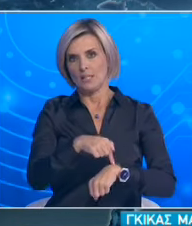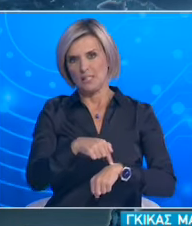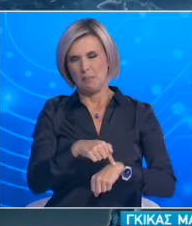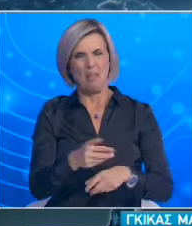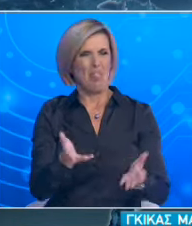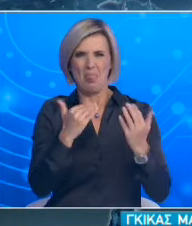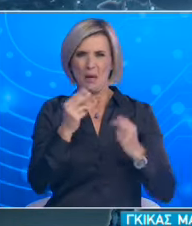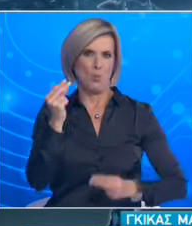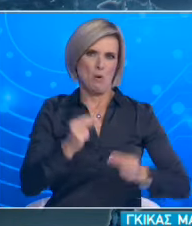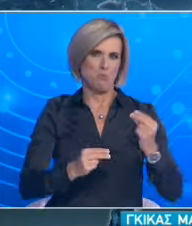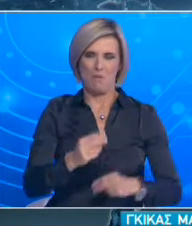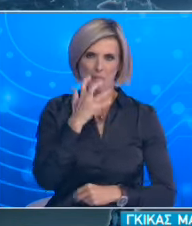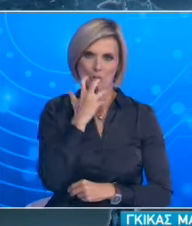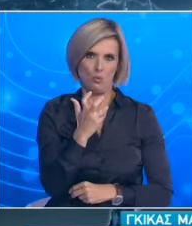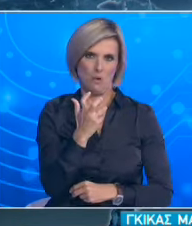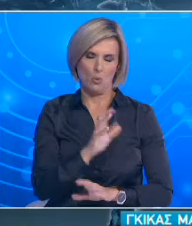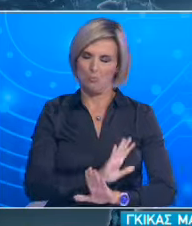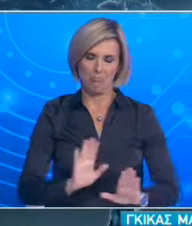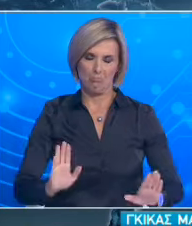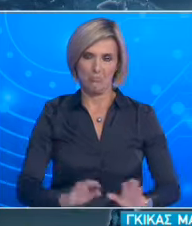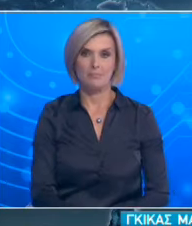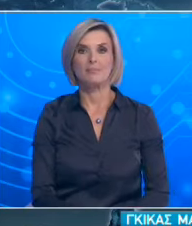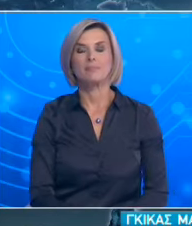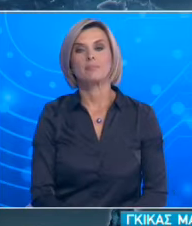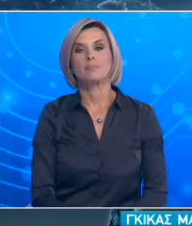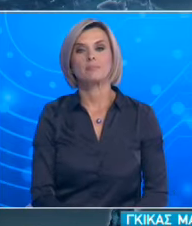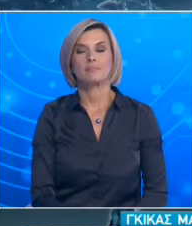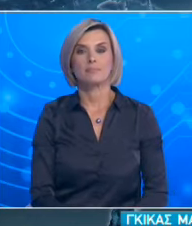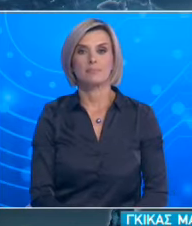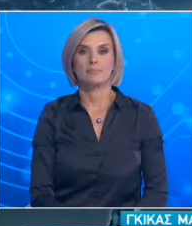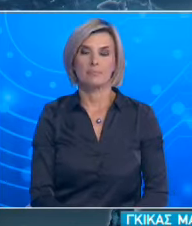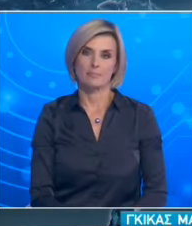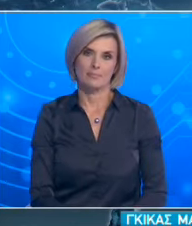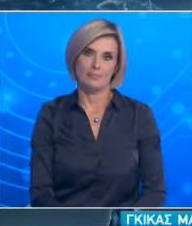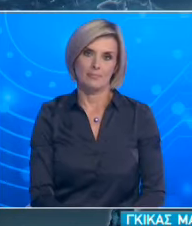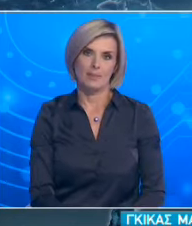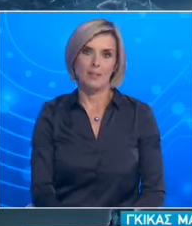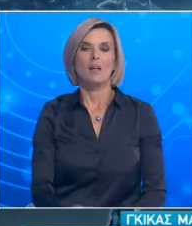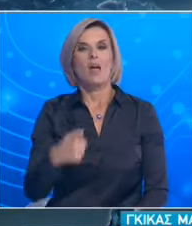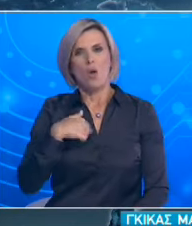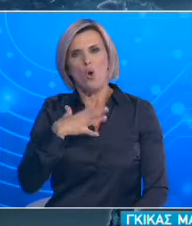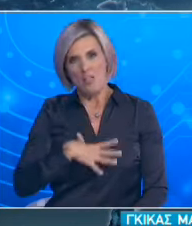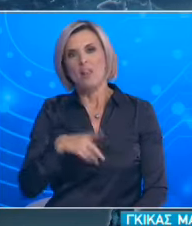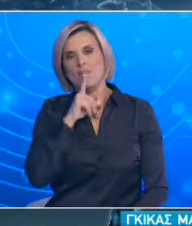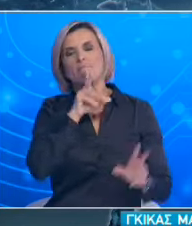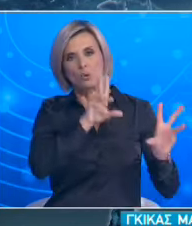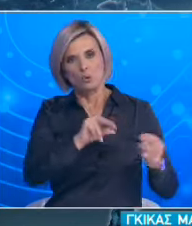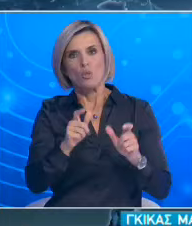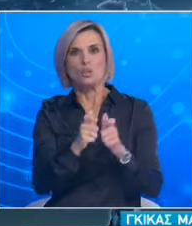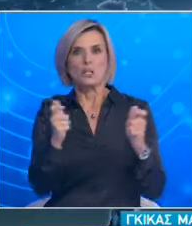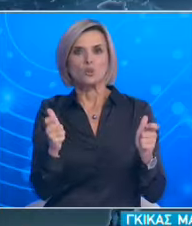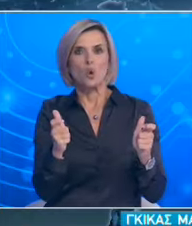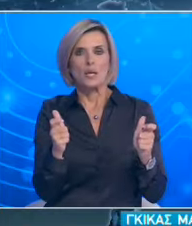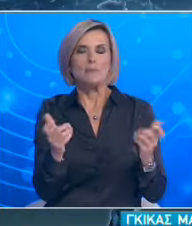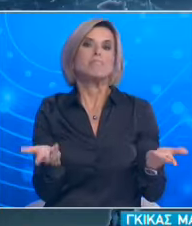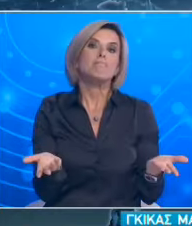επιβαρημένες περιοχές. Κυρία Βλεπάκη από το δουλευθυντικό σταθμό Open. Εγώ για τα σχολεία θα ήθελα να ρωτήσω με